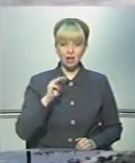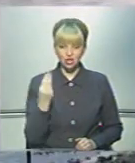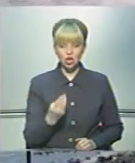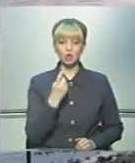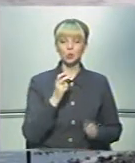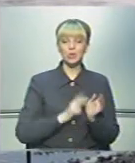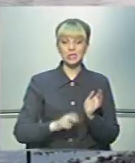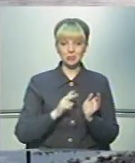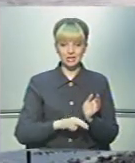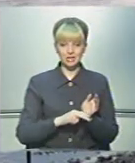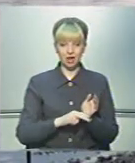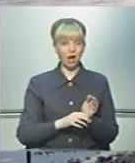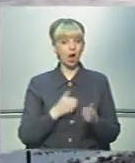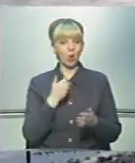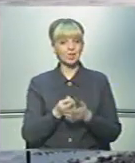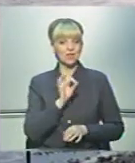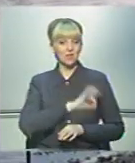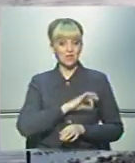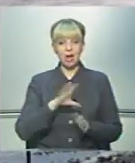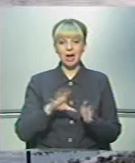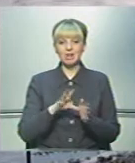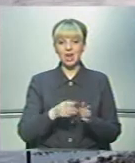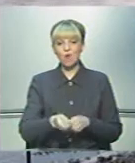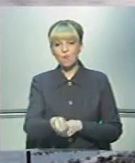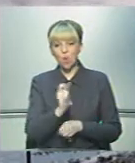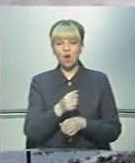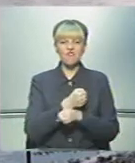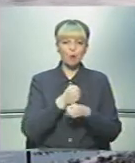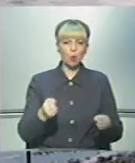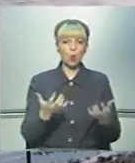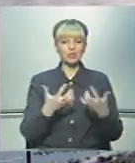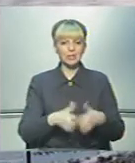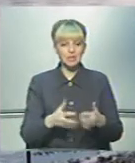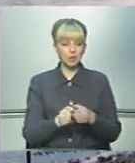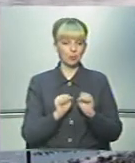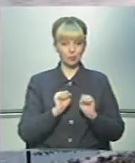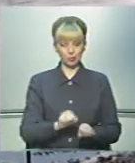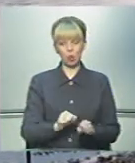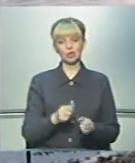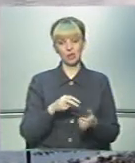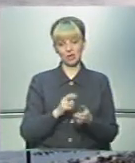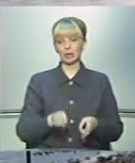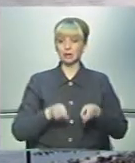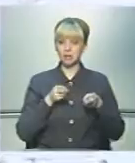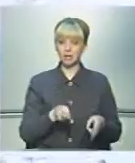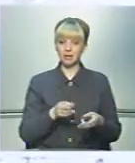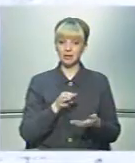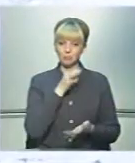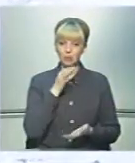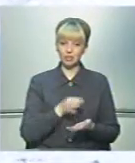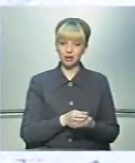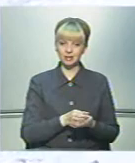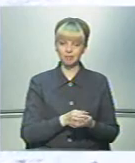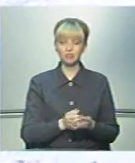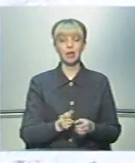– 170. А ось за використання електробудок чи вибухових засобів може настати і кримінальна відповідальність.